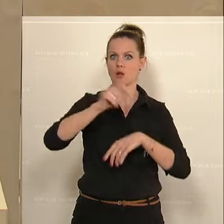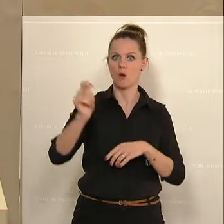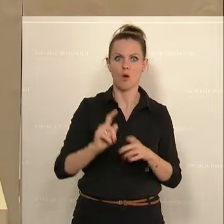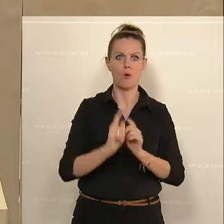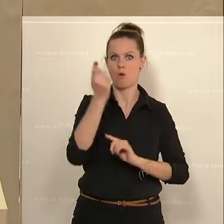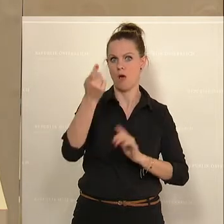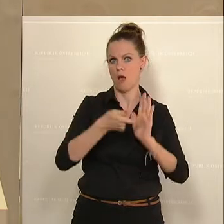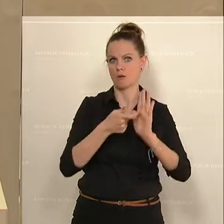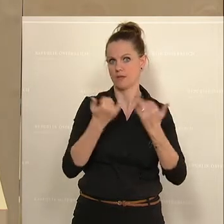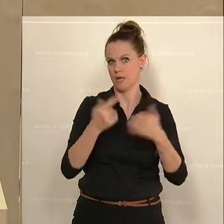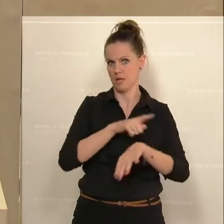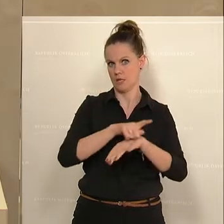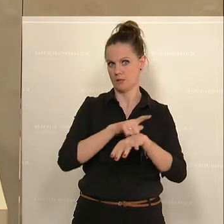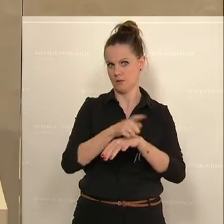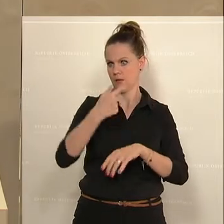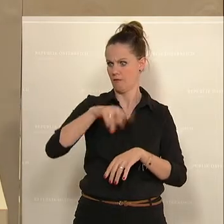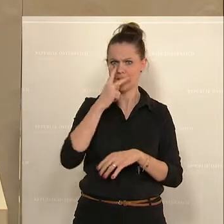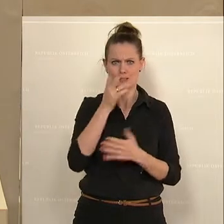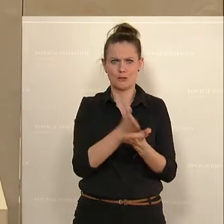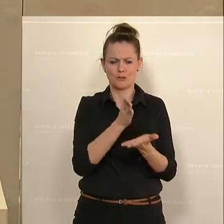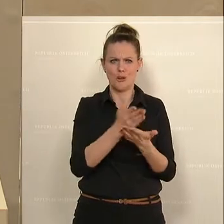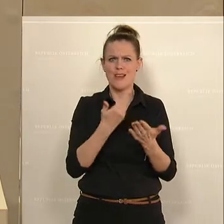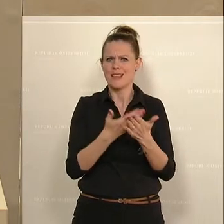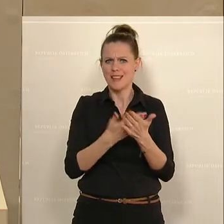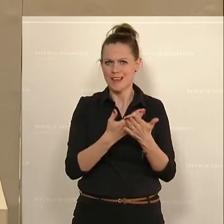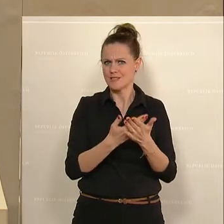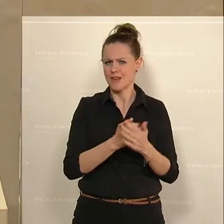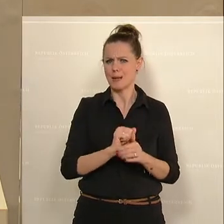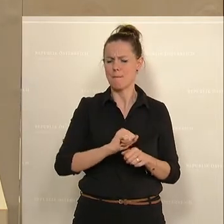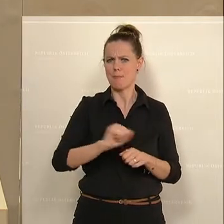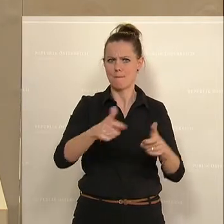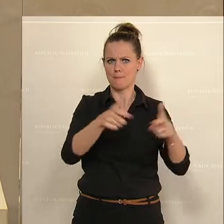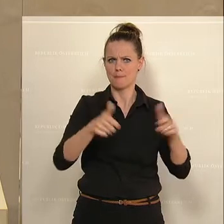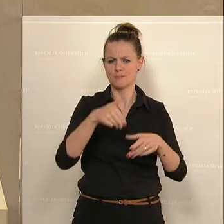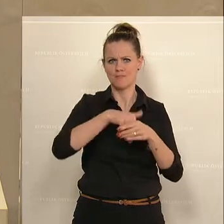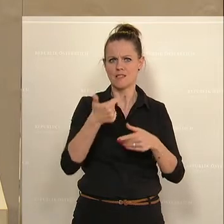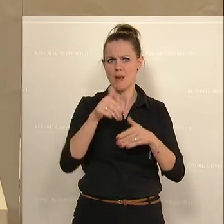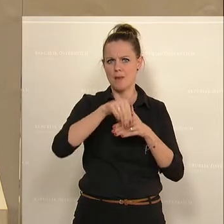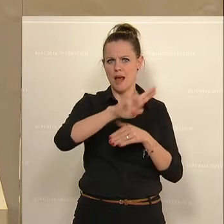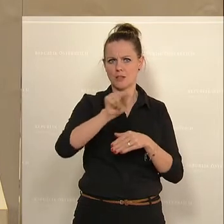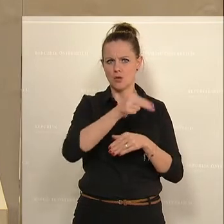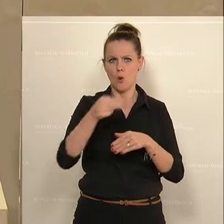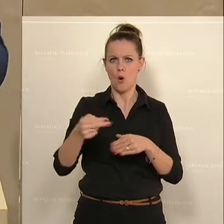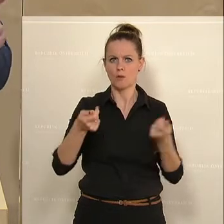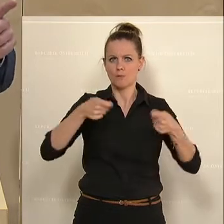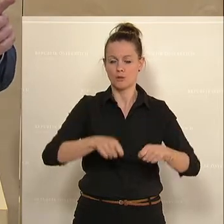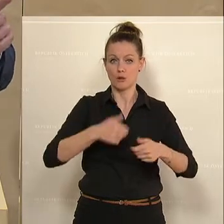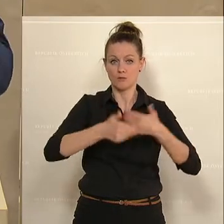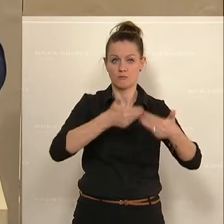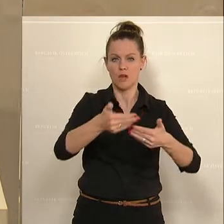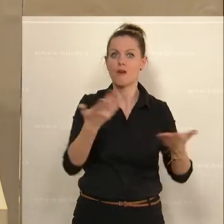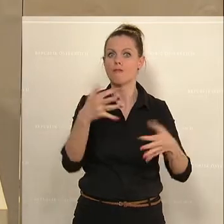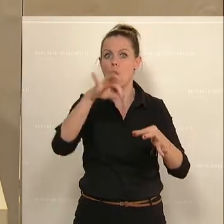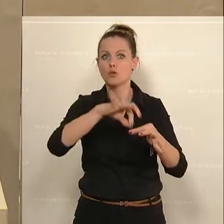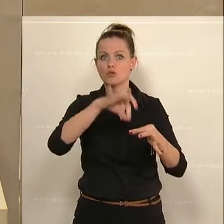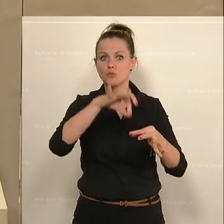Herausforderung dieser Zeit. Das sehen wir alle. Deswegen haben wir schnell ein Paket von 2 Milliarden Euro auf den Weg gebracht. Und wo haben wir gespart?